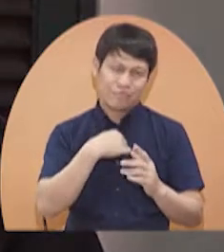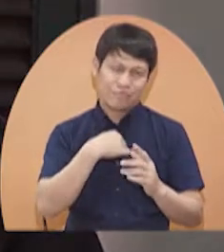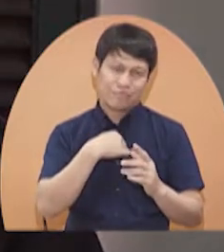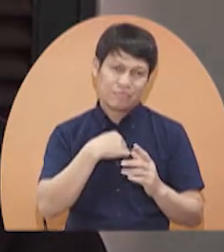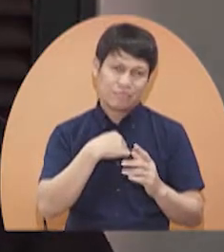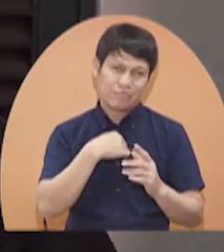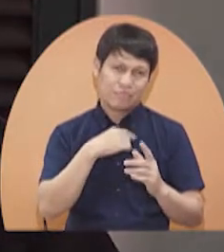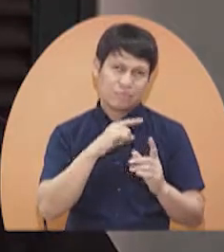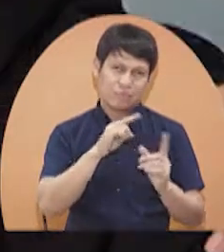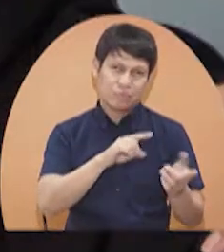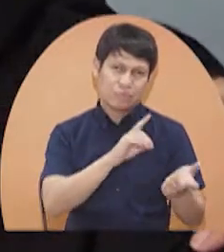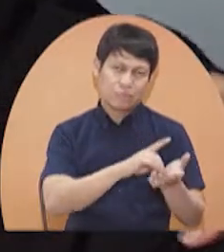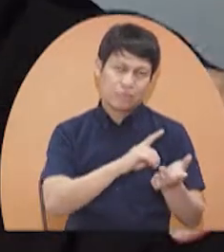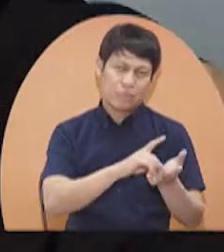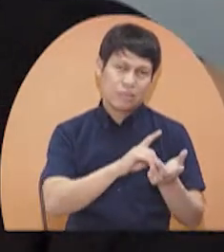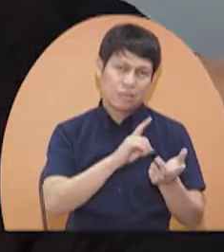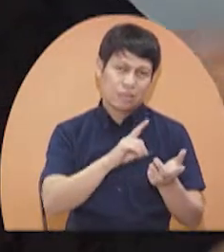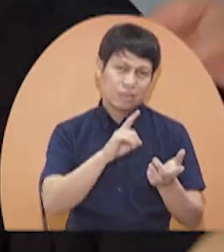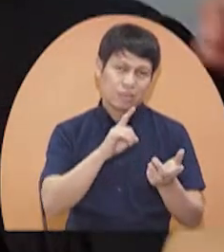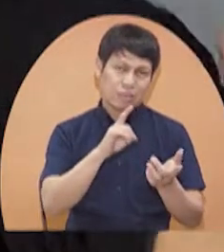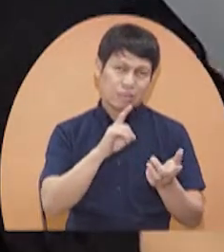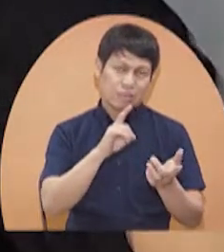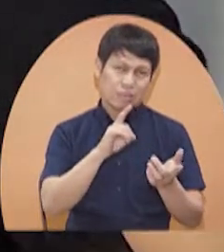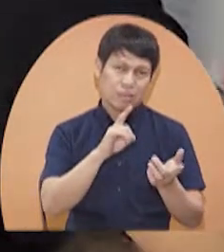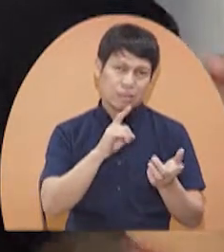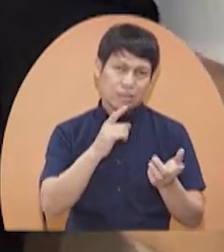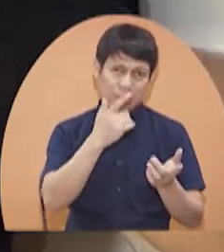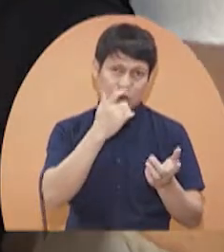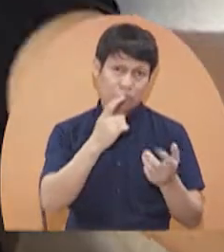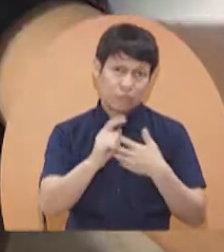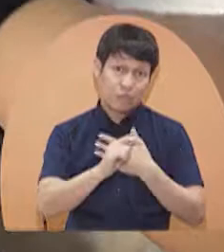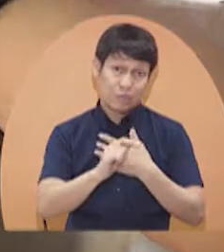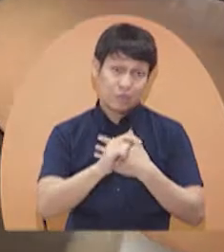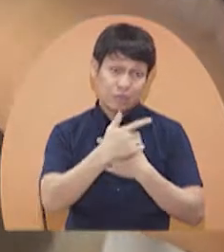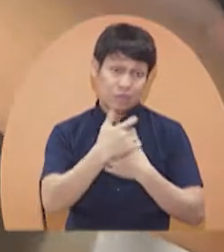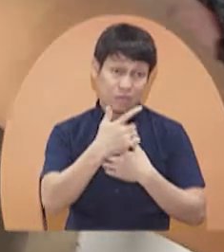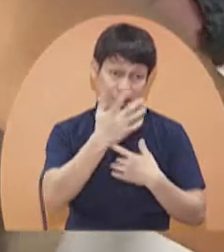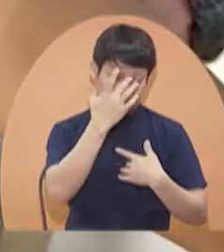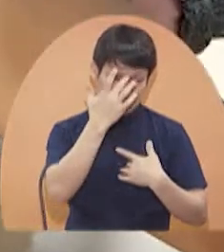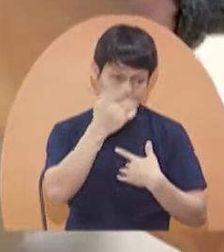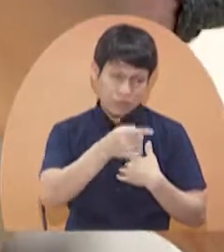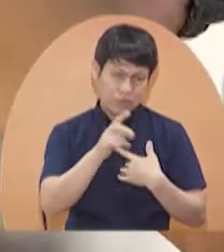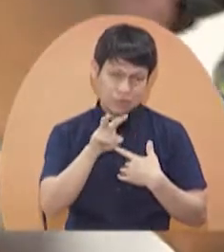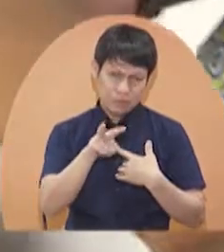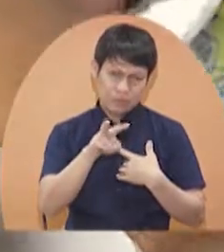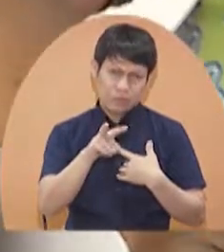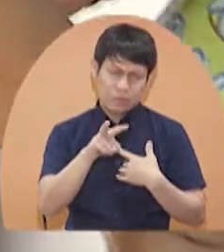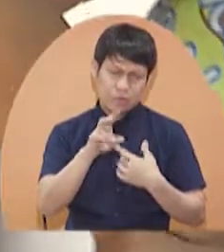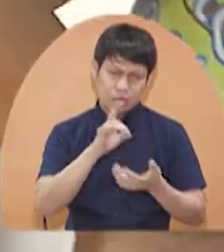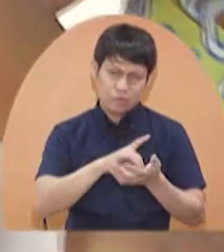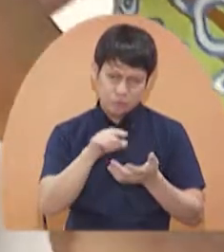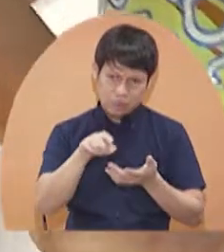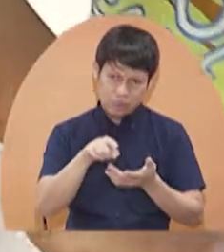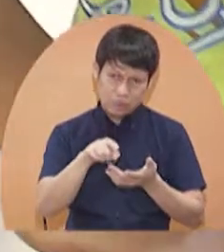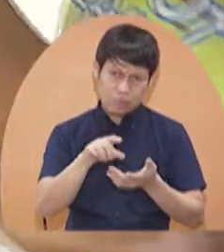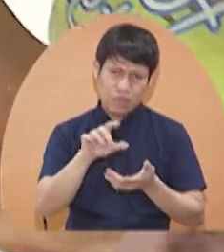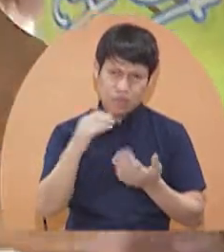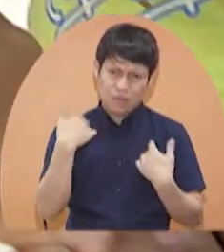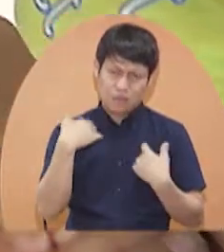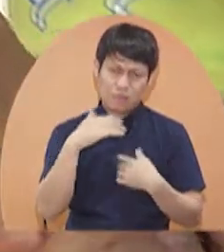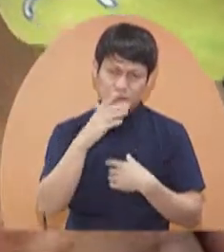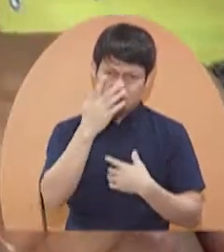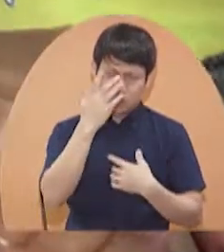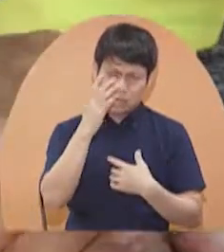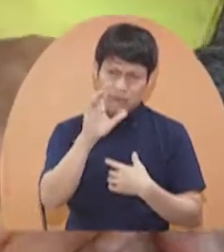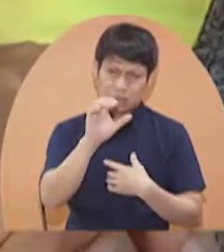pagpapagamot kasi akala ko kasi temporary lang. Pero sa lahat ng mga taong makakita sa akin, ang sabi nila, stroke